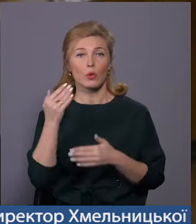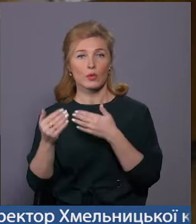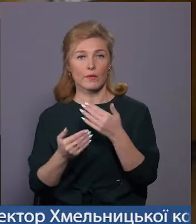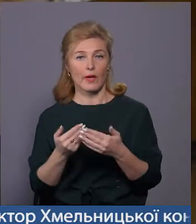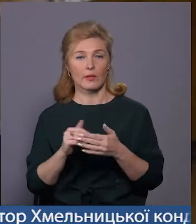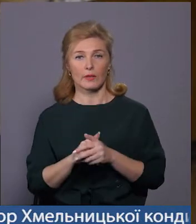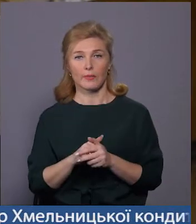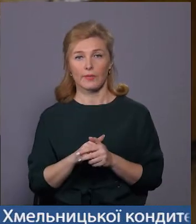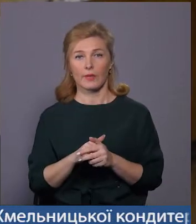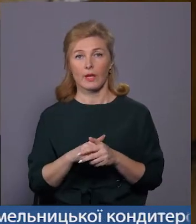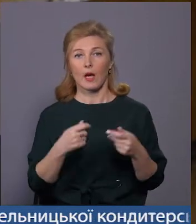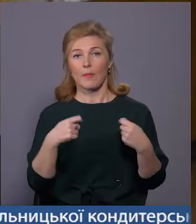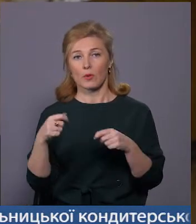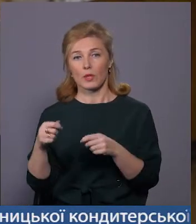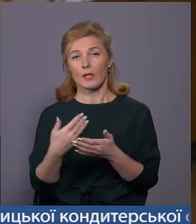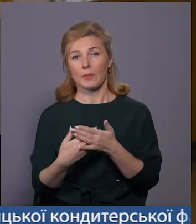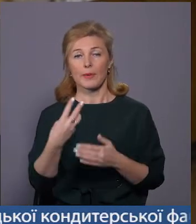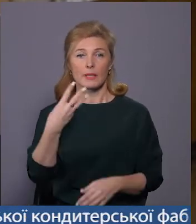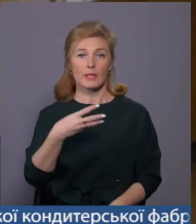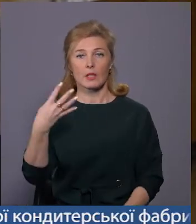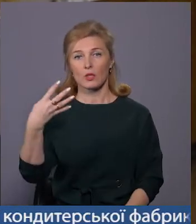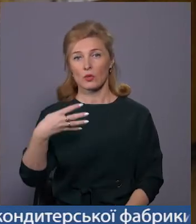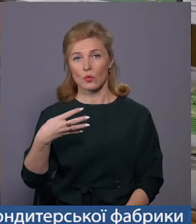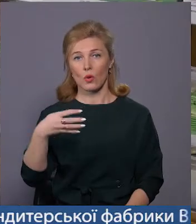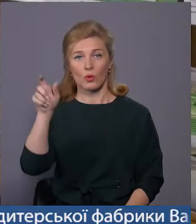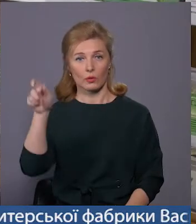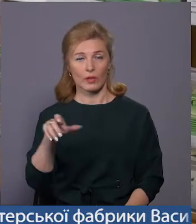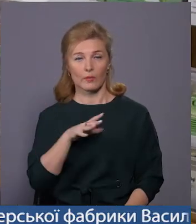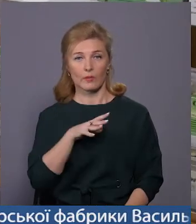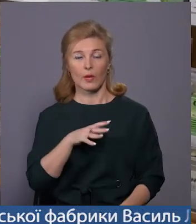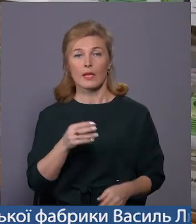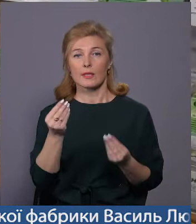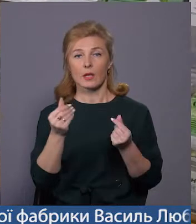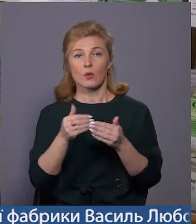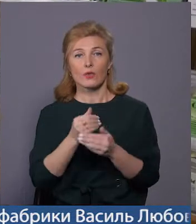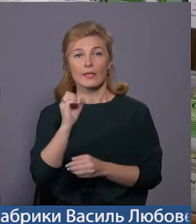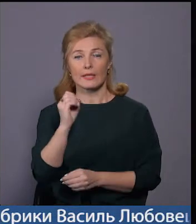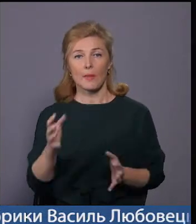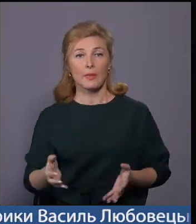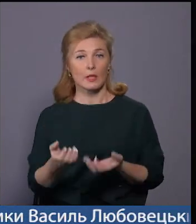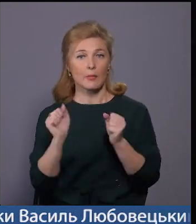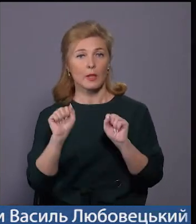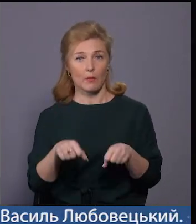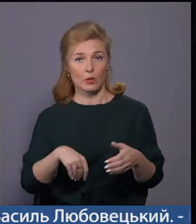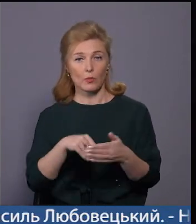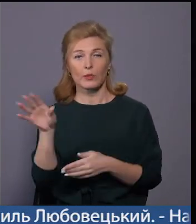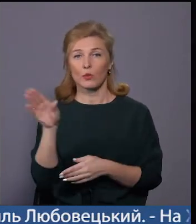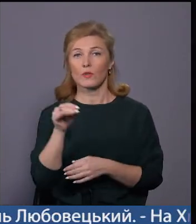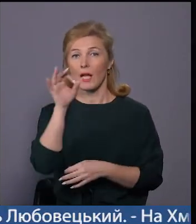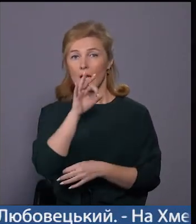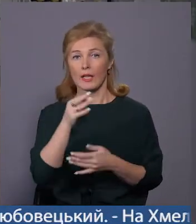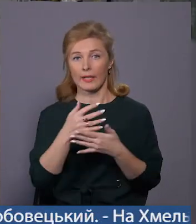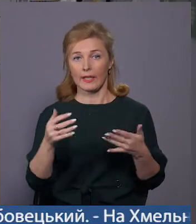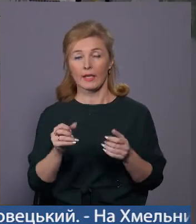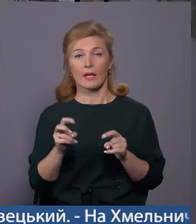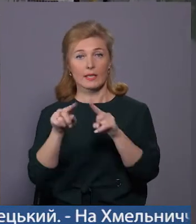Відпустили орієнтовно 30-40 клієнтів. За кошти від її підтримки можна придбати усі ліки, як за рецептом,